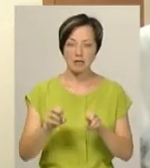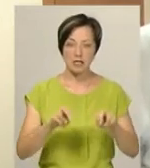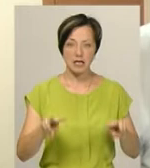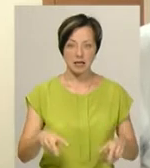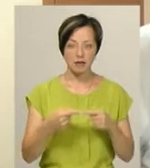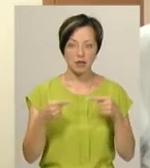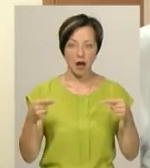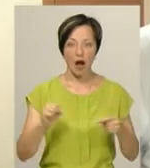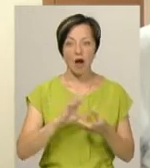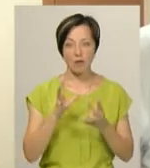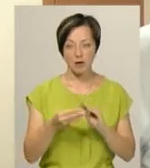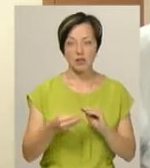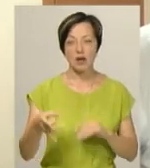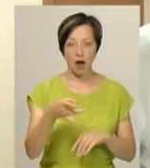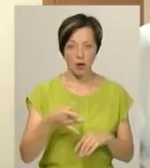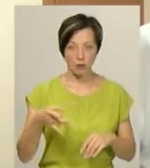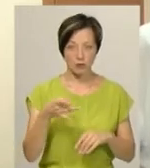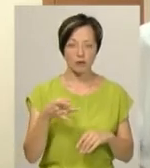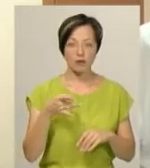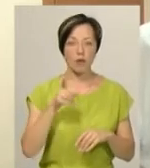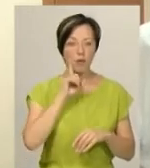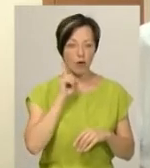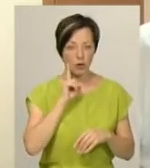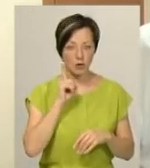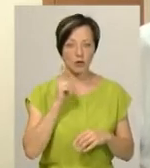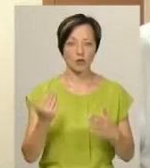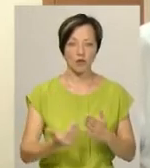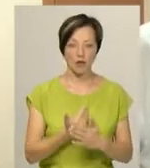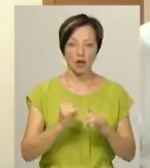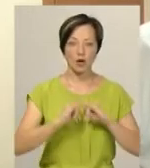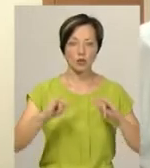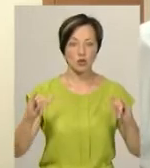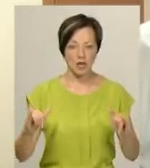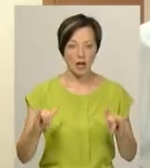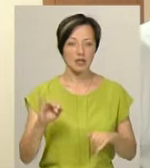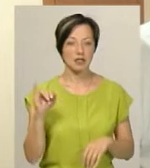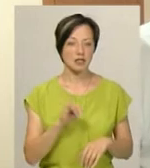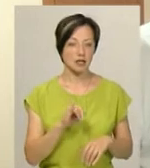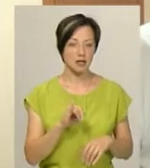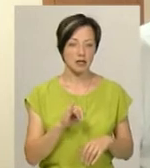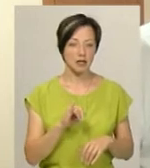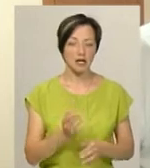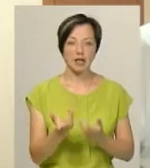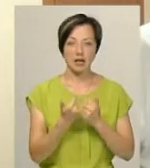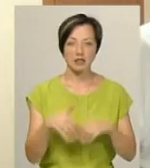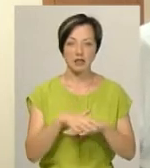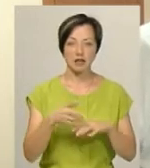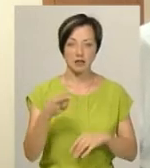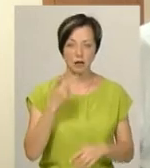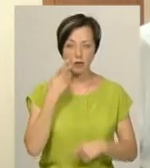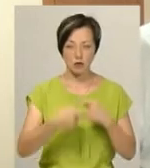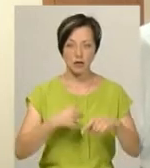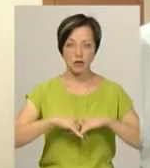подібне. А в принципі район молодий, новий, він розростається і кількість населення